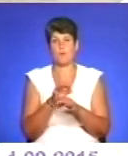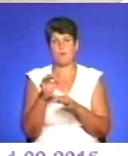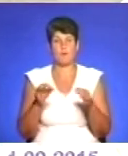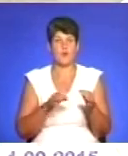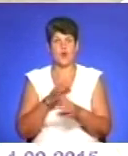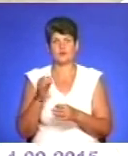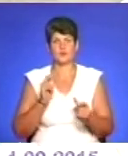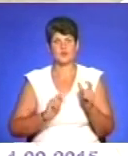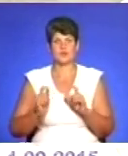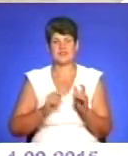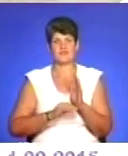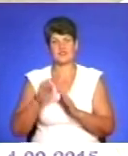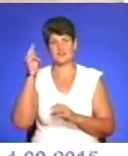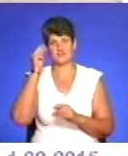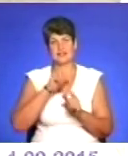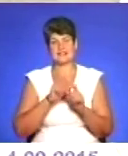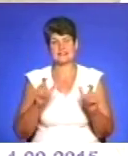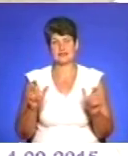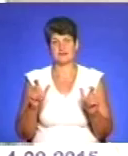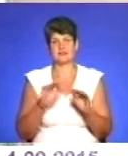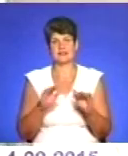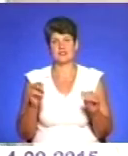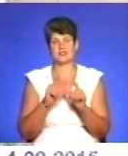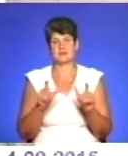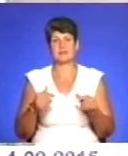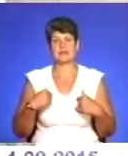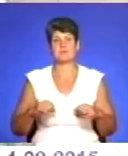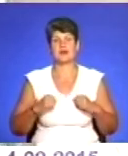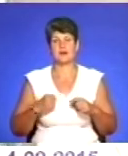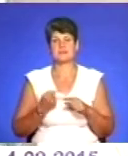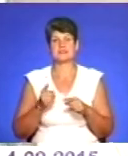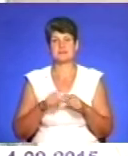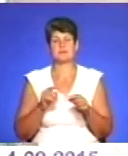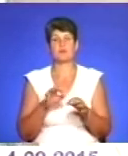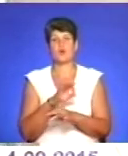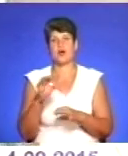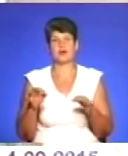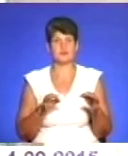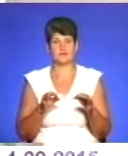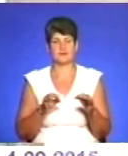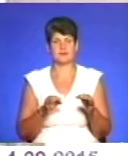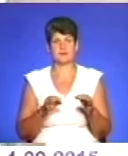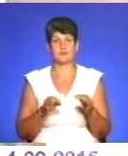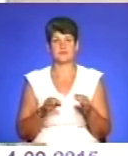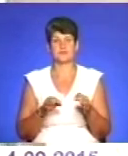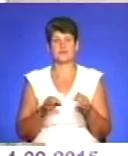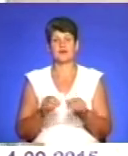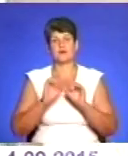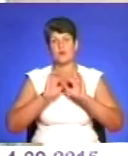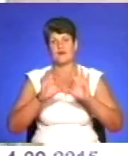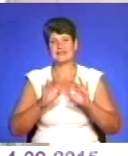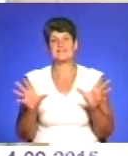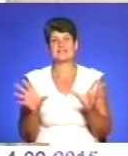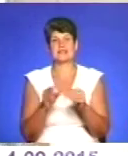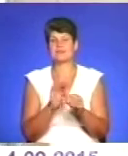студентів вищих навчальних закладів, учнів шкіл. Ми намагаємося цим проєктом спропагувати, скажімо, взаємини